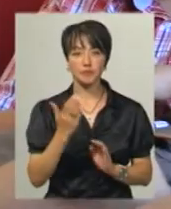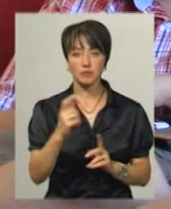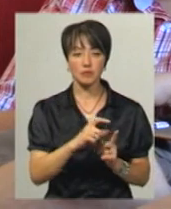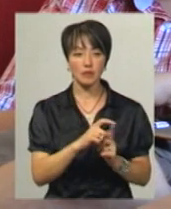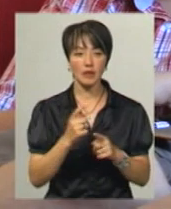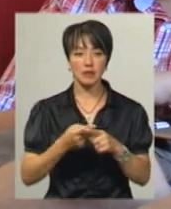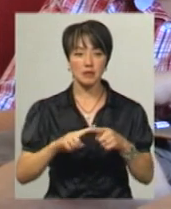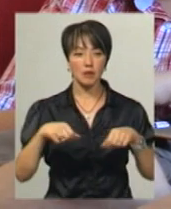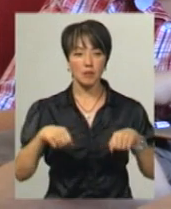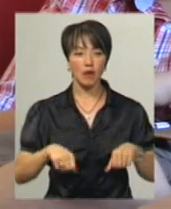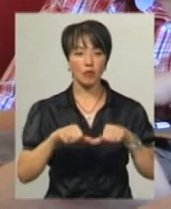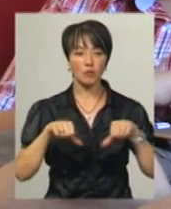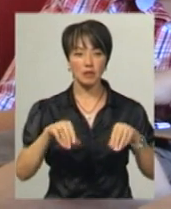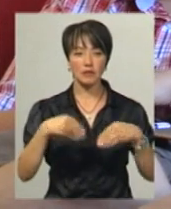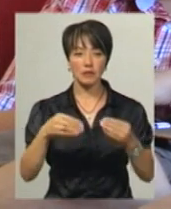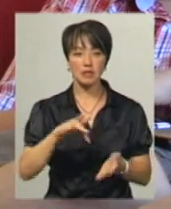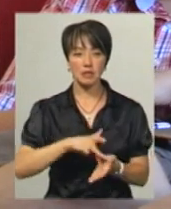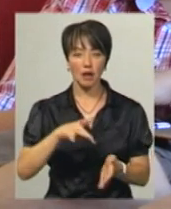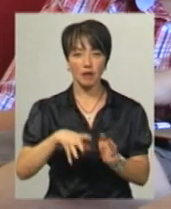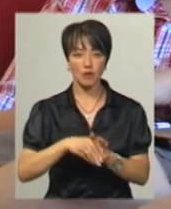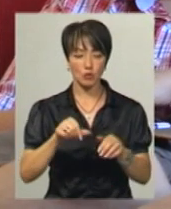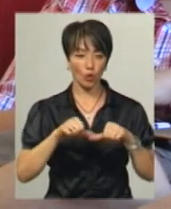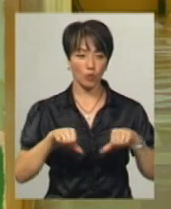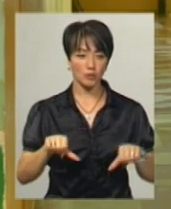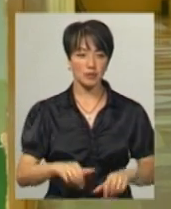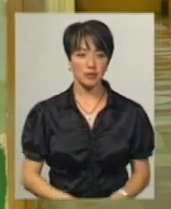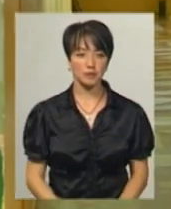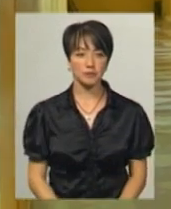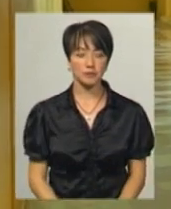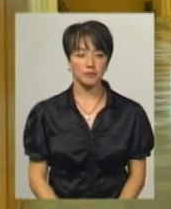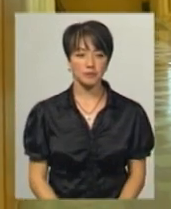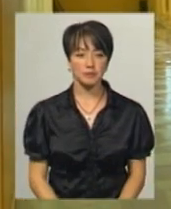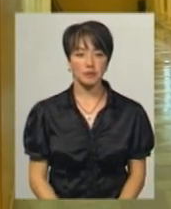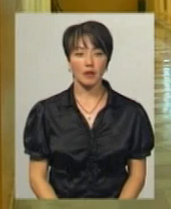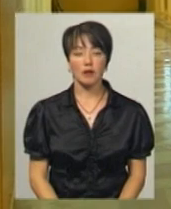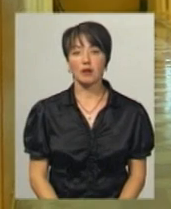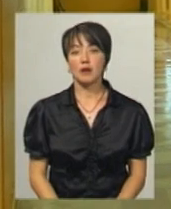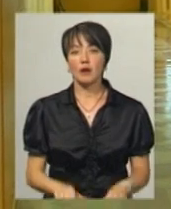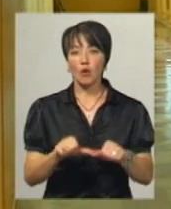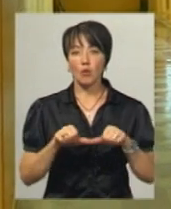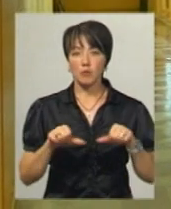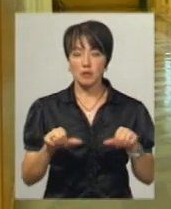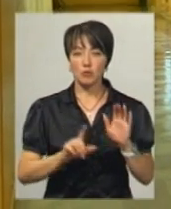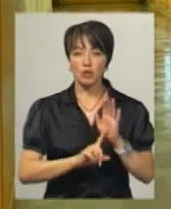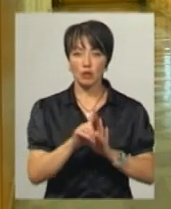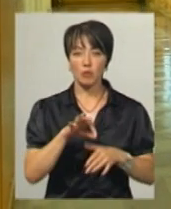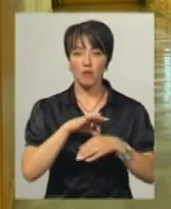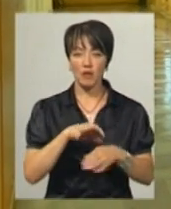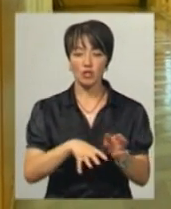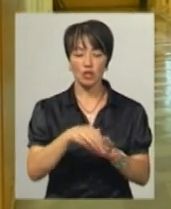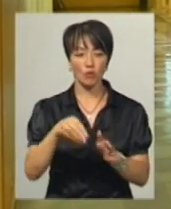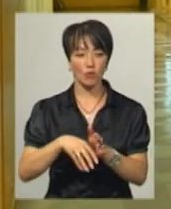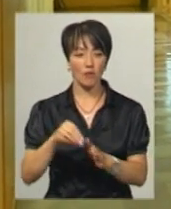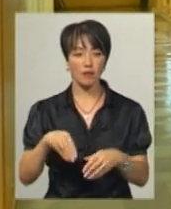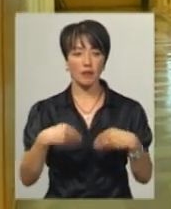словами, це право комісії надала Центральна виборча комісія. Комісія з самого початку вже провела жеребкування про